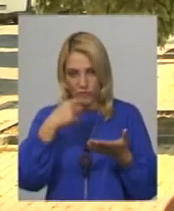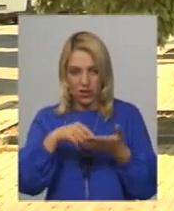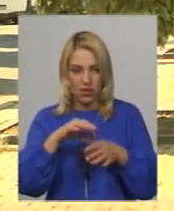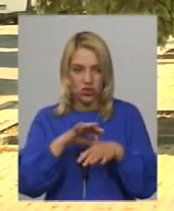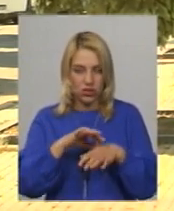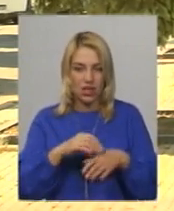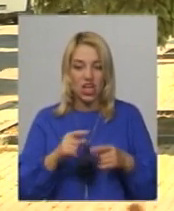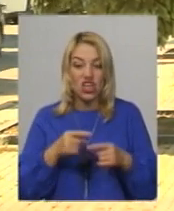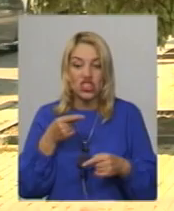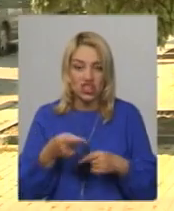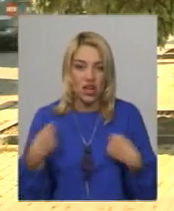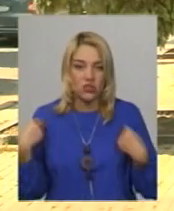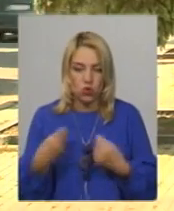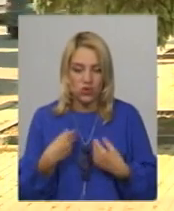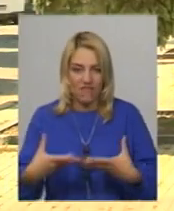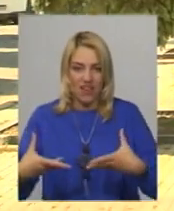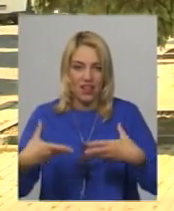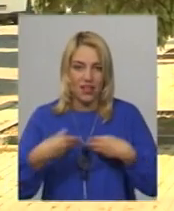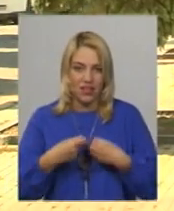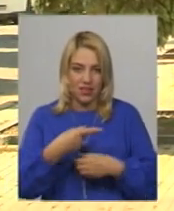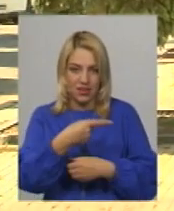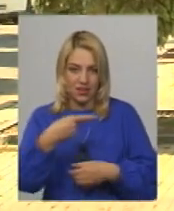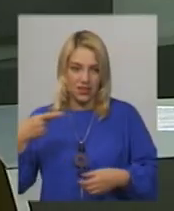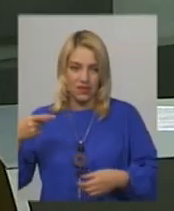навіть через одежу діє на людину негативу.